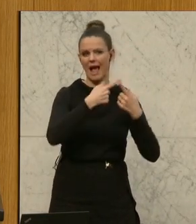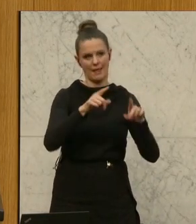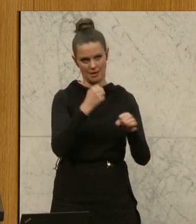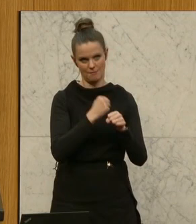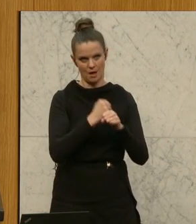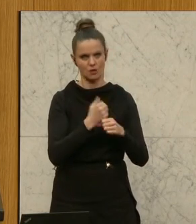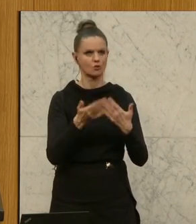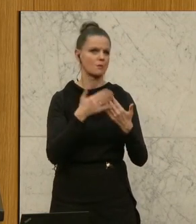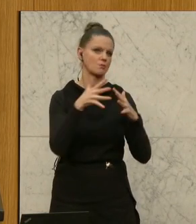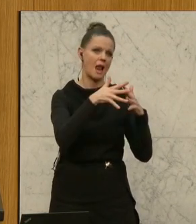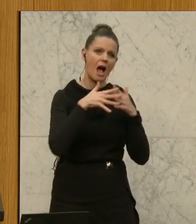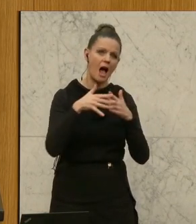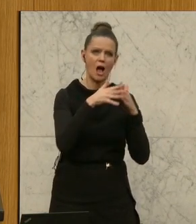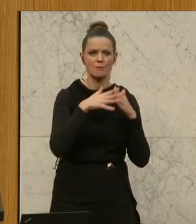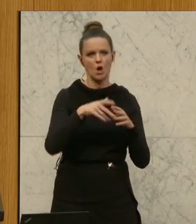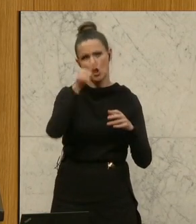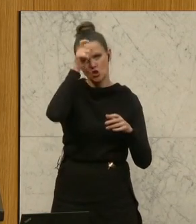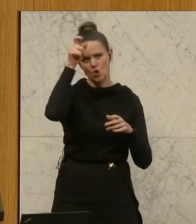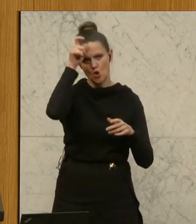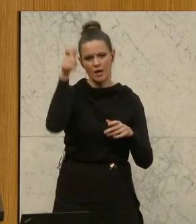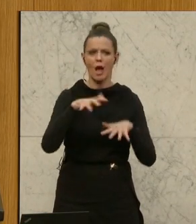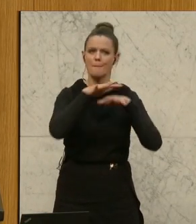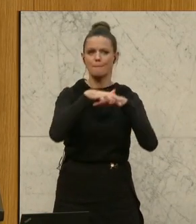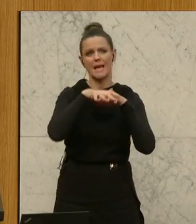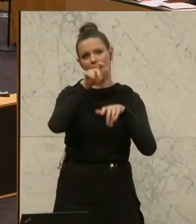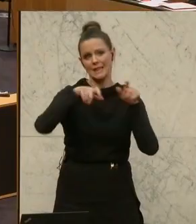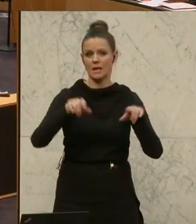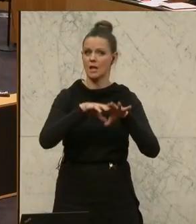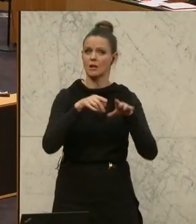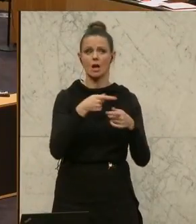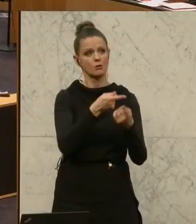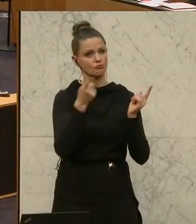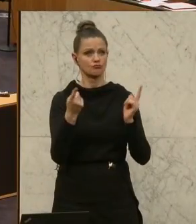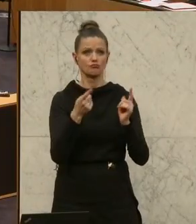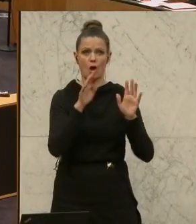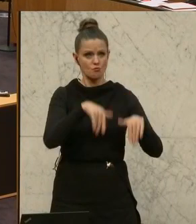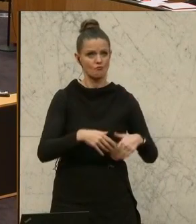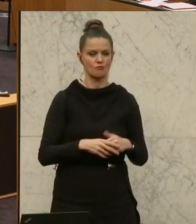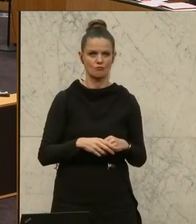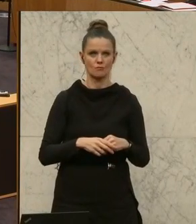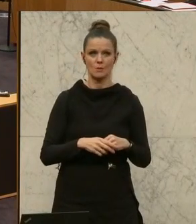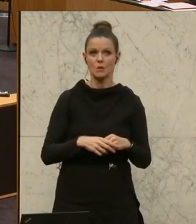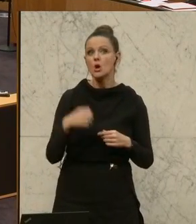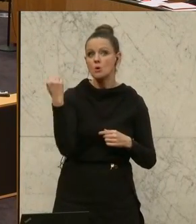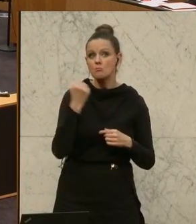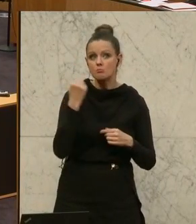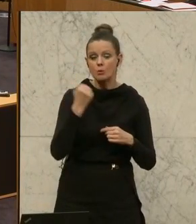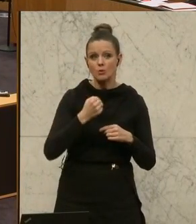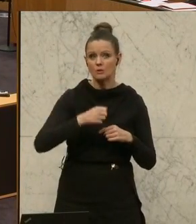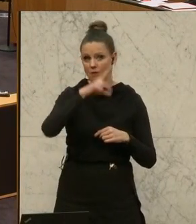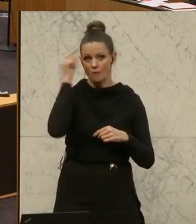Die Amerikaner und die Türken und die Briten und wer da alle dazugehört. Und bei den schlechten völkerrechtswidrigen